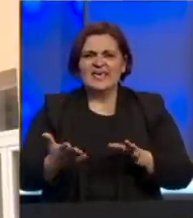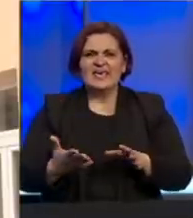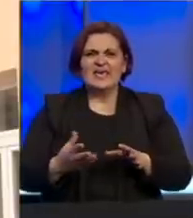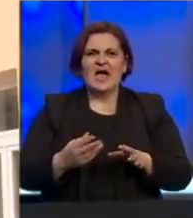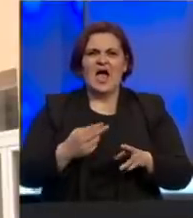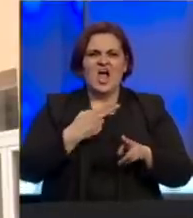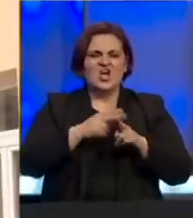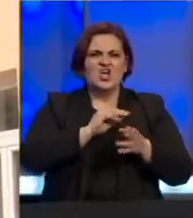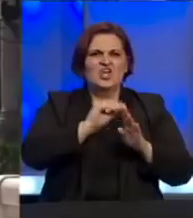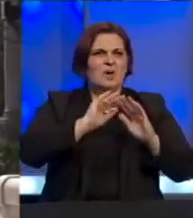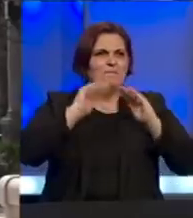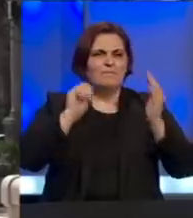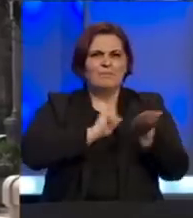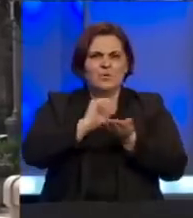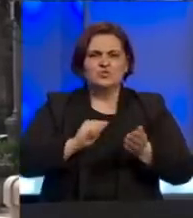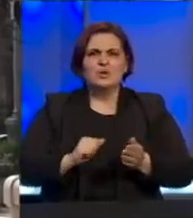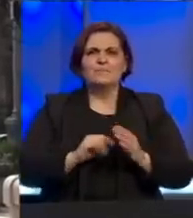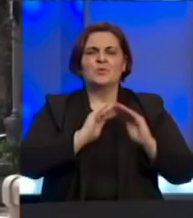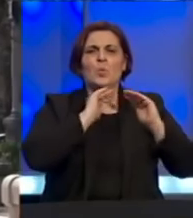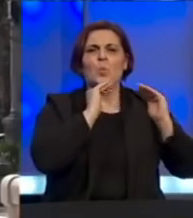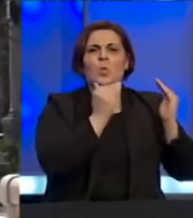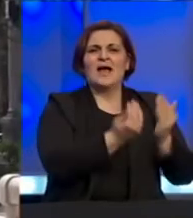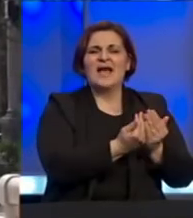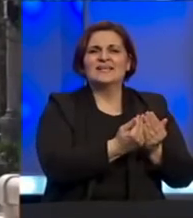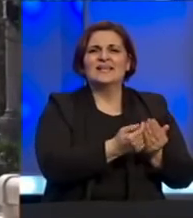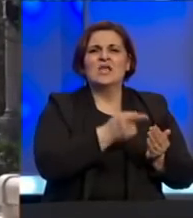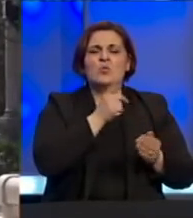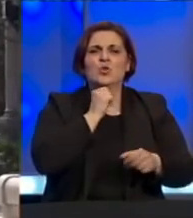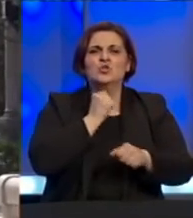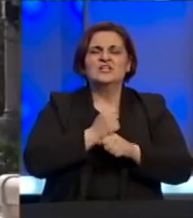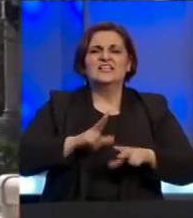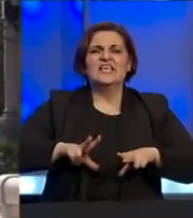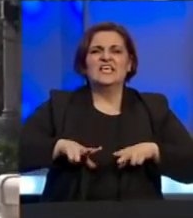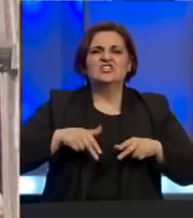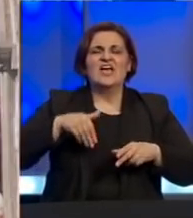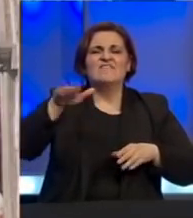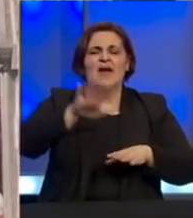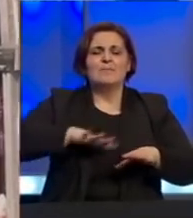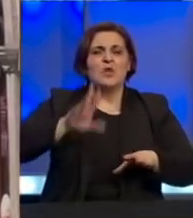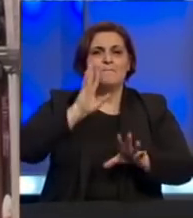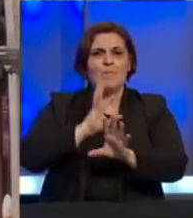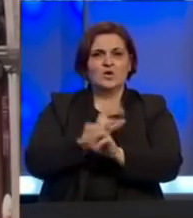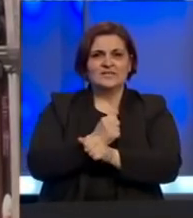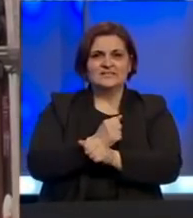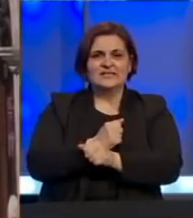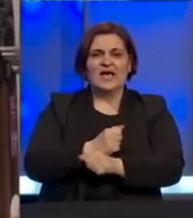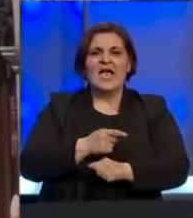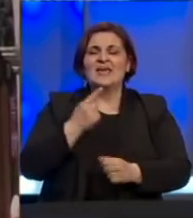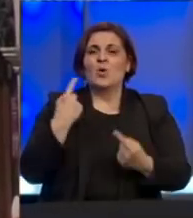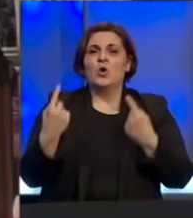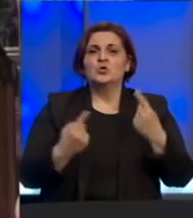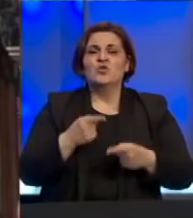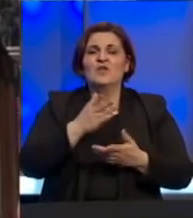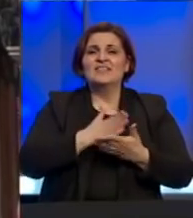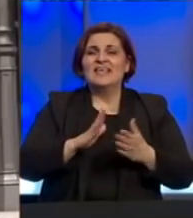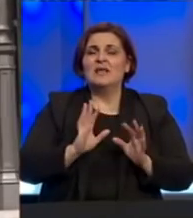dezinfekciju prostorija. U karantinu se nalaze trebinci koji su radili i živjeli van prostora Bosne i Hercegovine. Iako je situacija u ovom